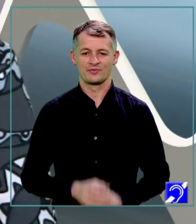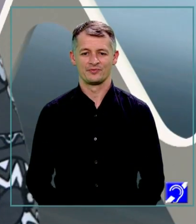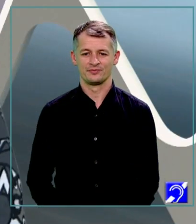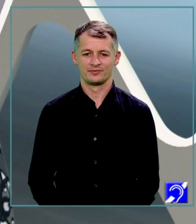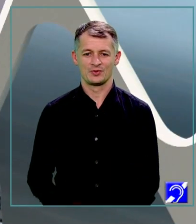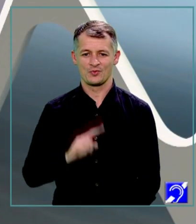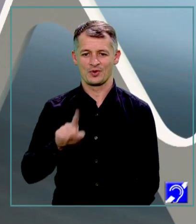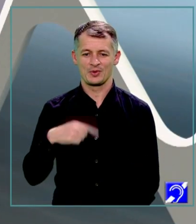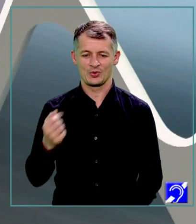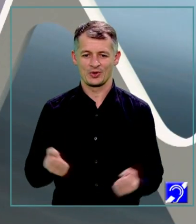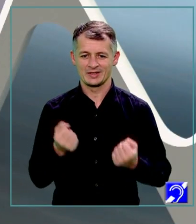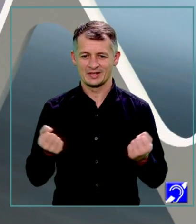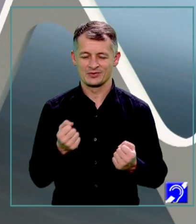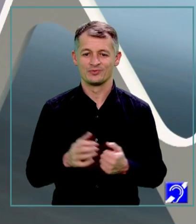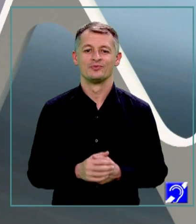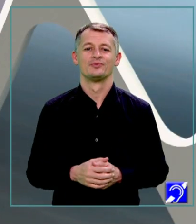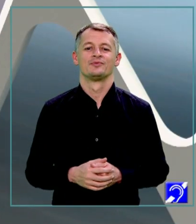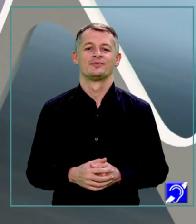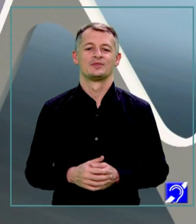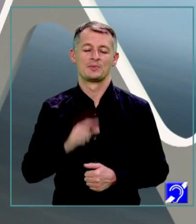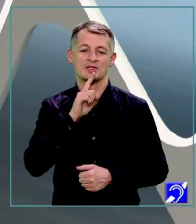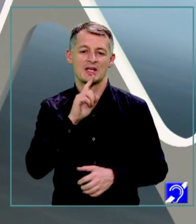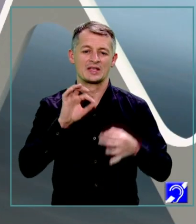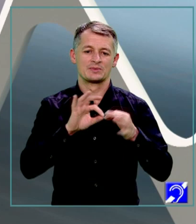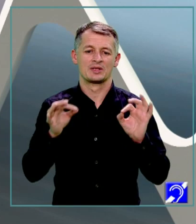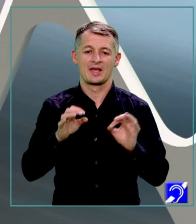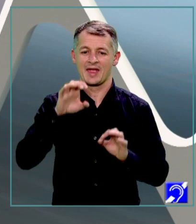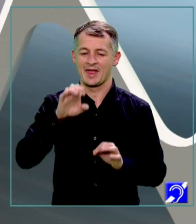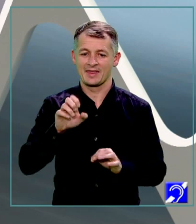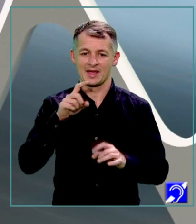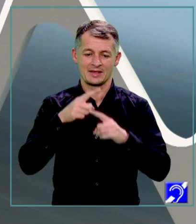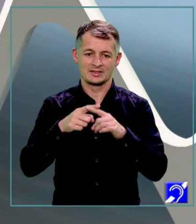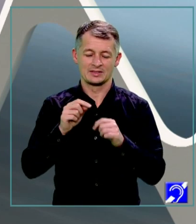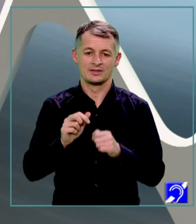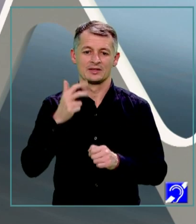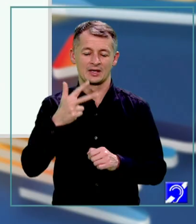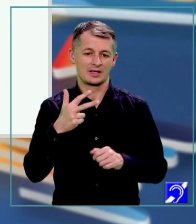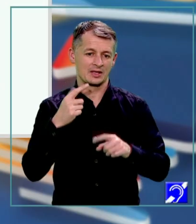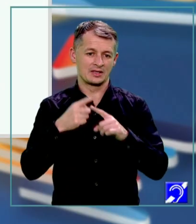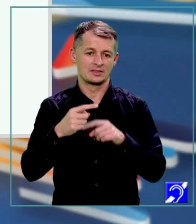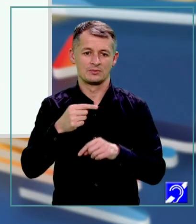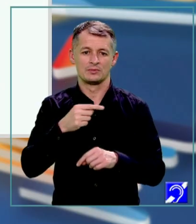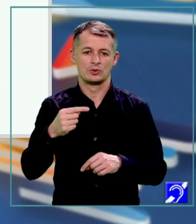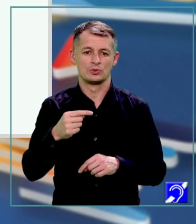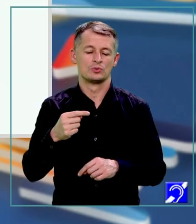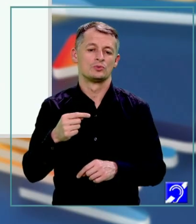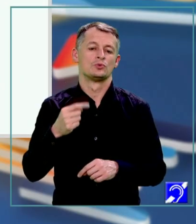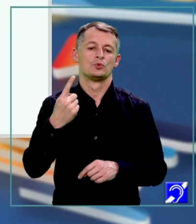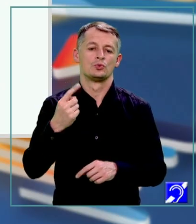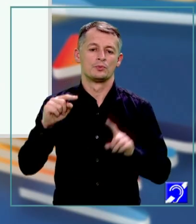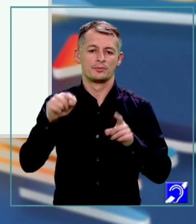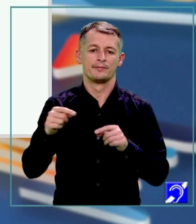Următorul exercițiu. Se consideră expresia e de x egal cu 3x minus 1 pe lângă 3x plus 1